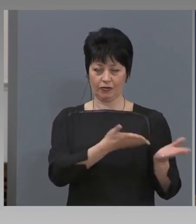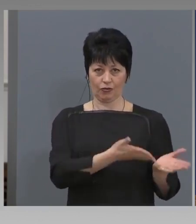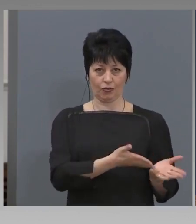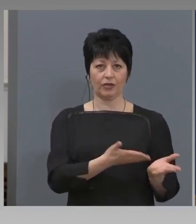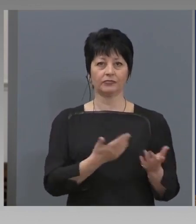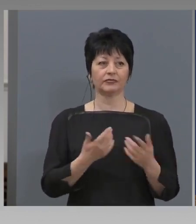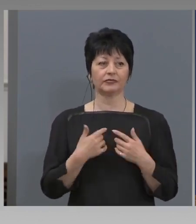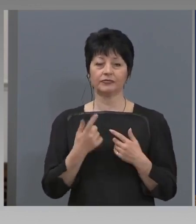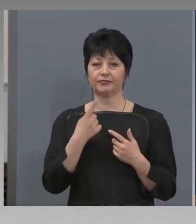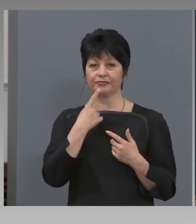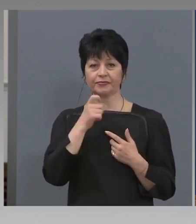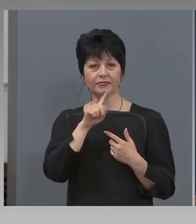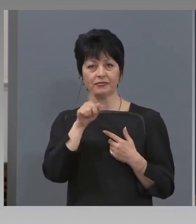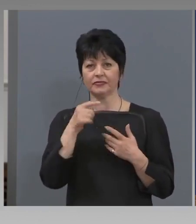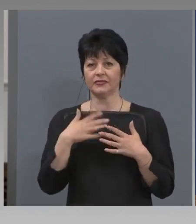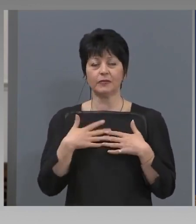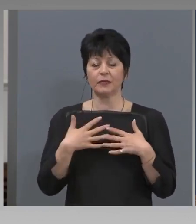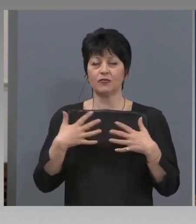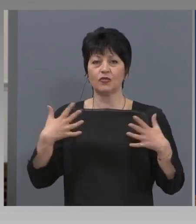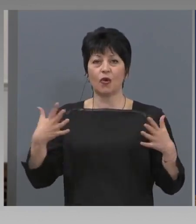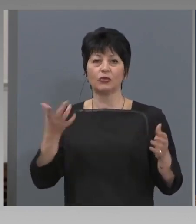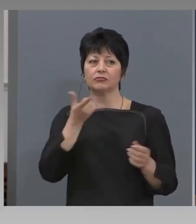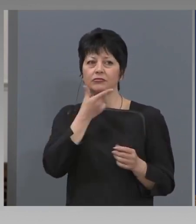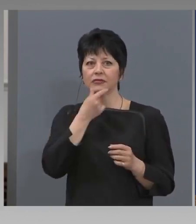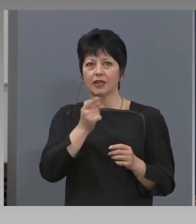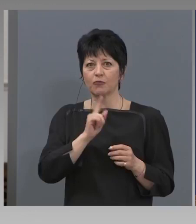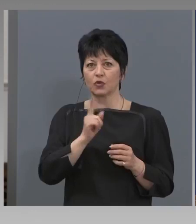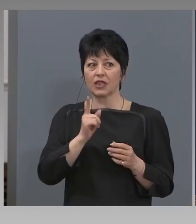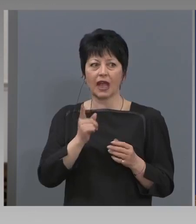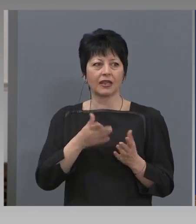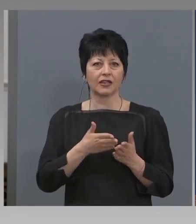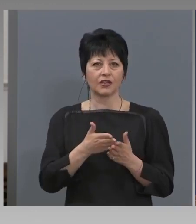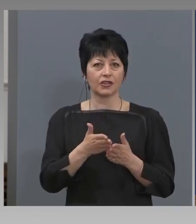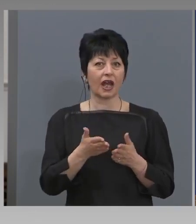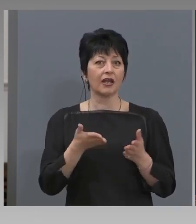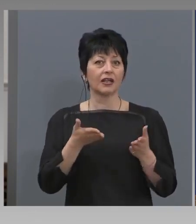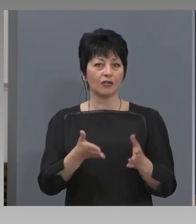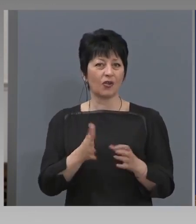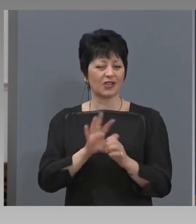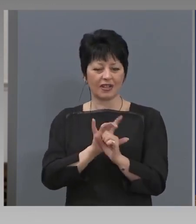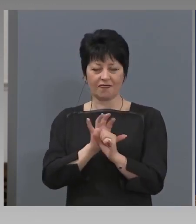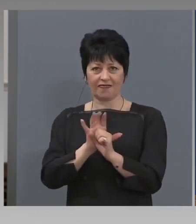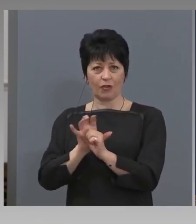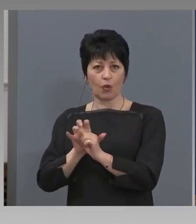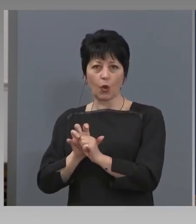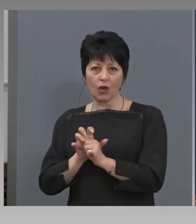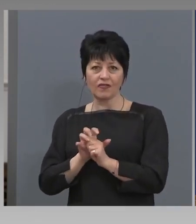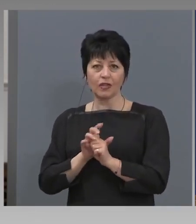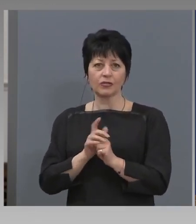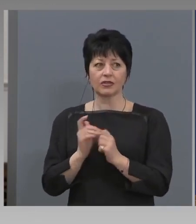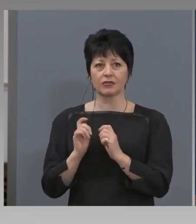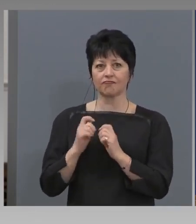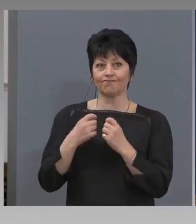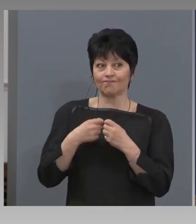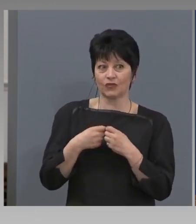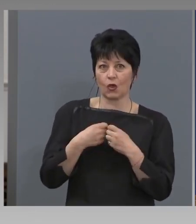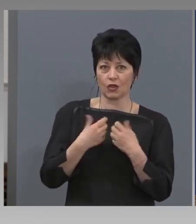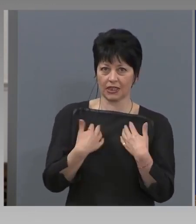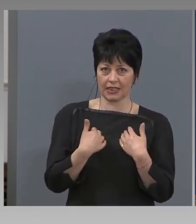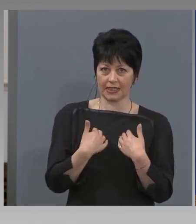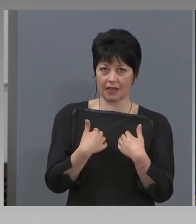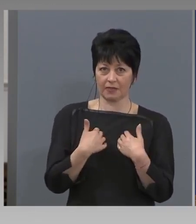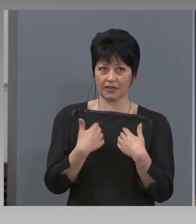непознати неща, които този коронавирус носи със себе си. Просто